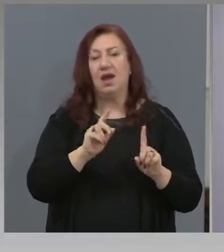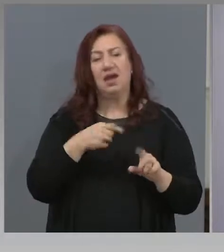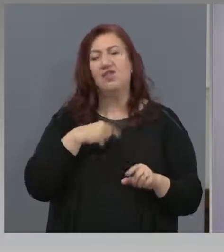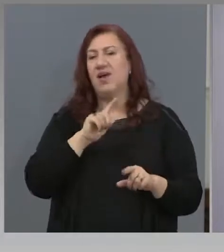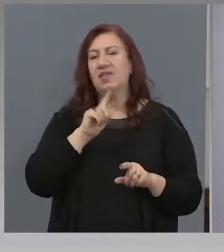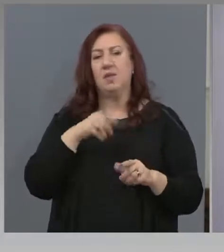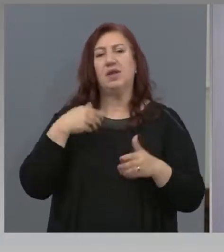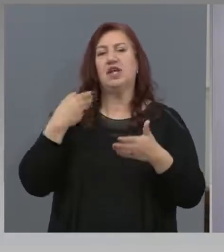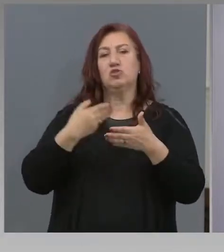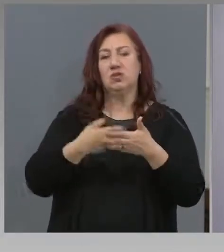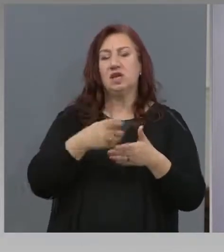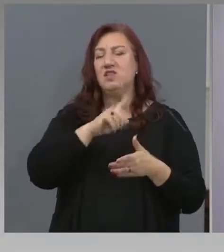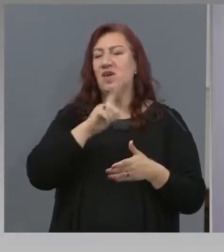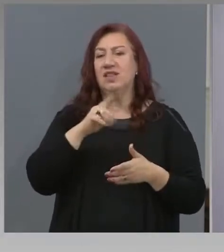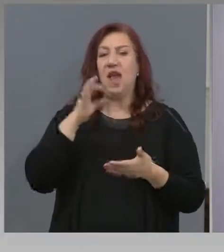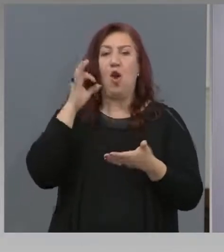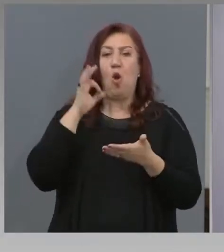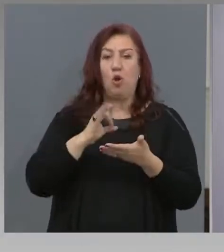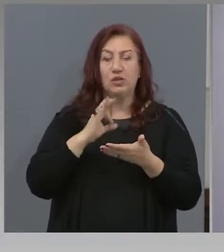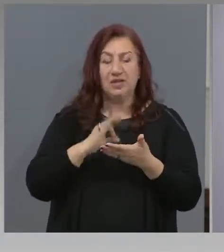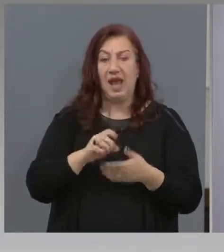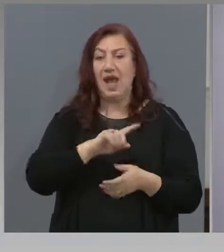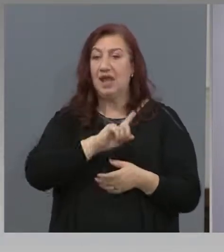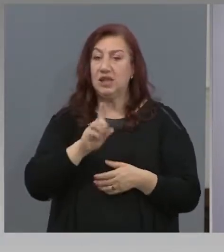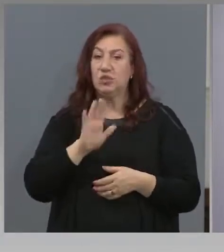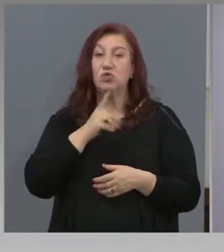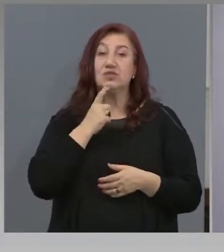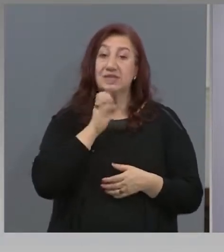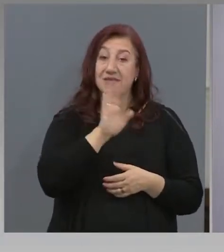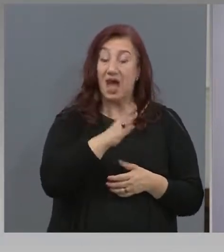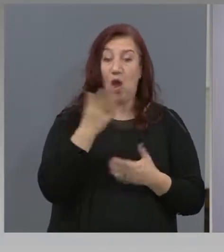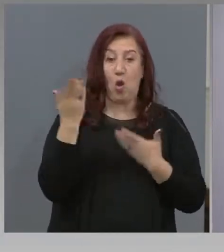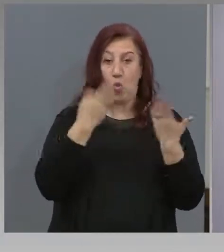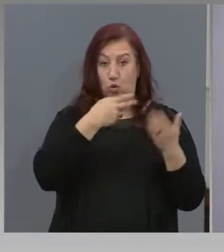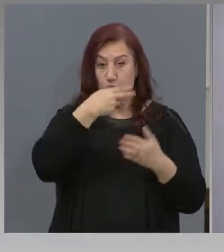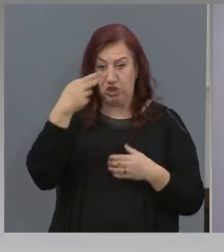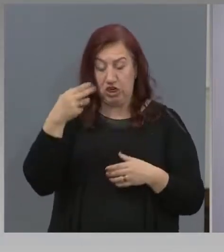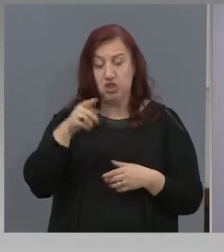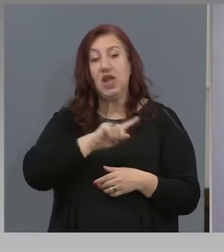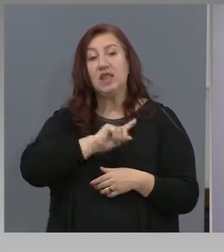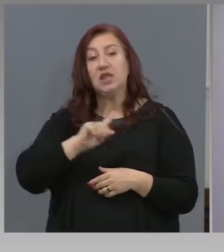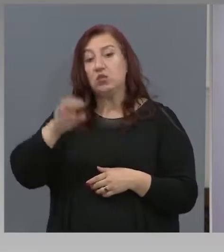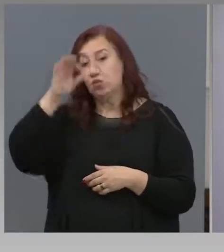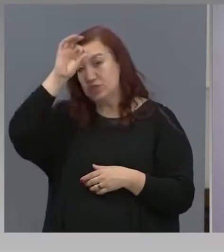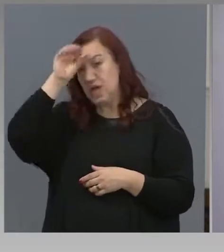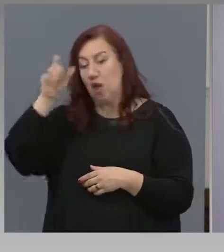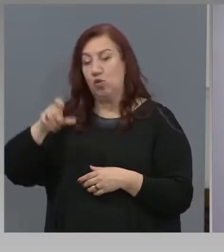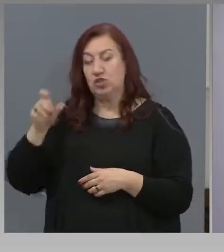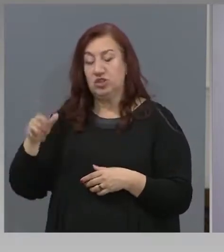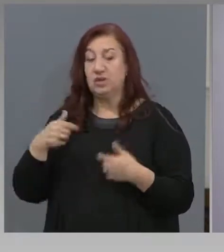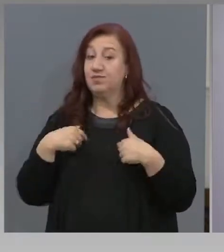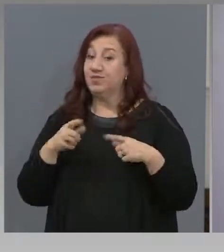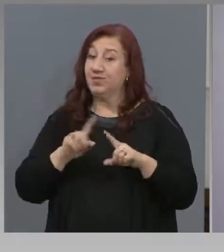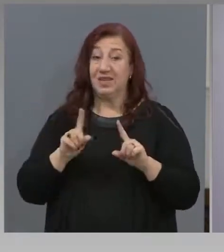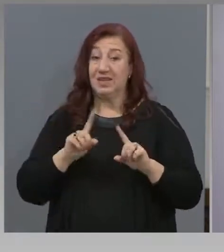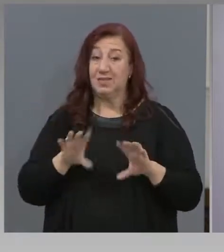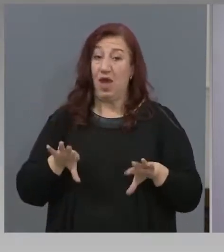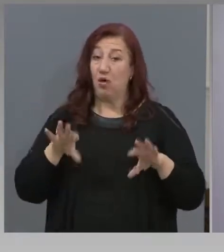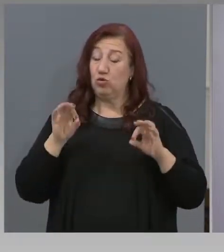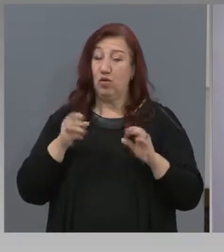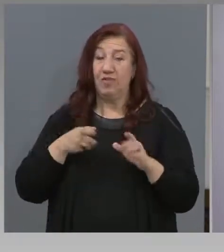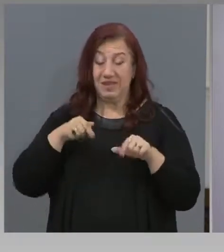няма да бъде оценка на училищата и на учениците. Не сме готови да провеждаме изпит в електронна среда, така че да